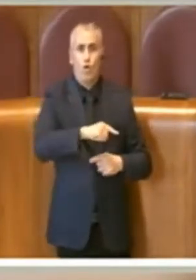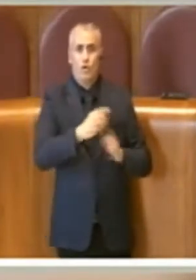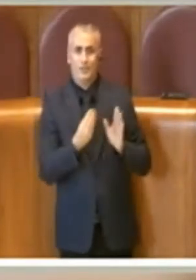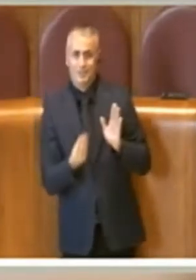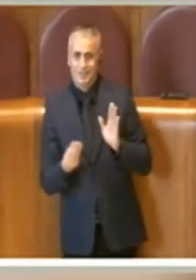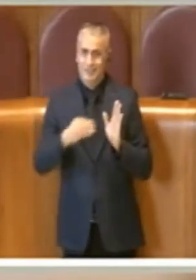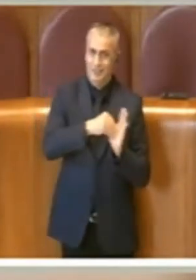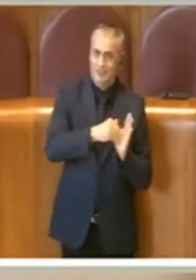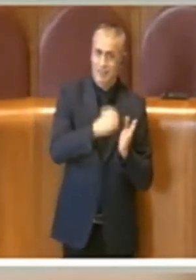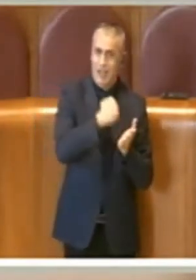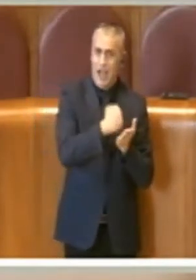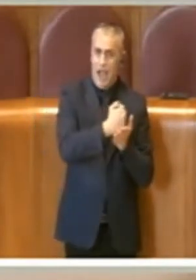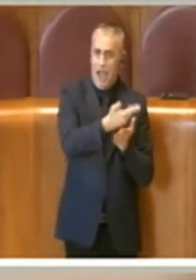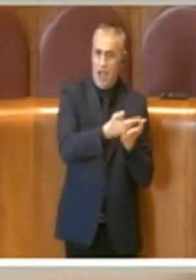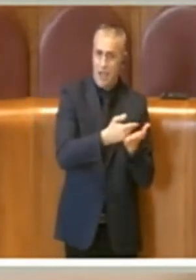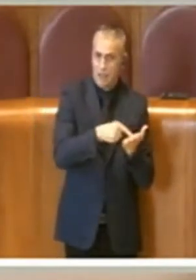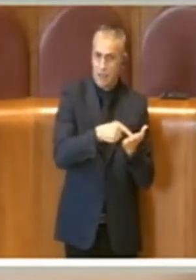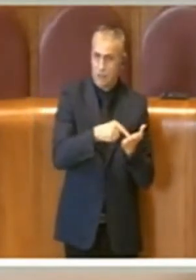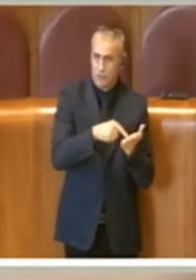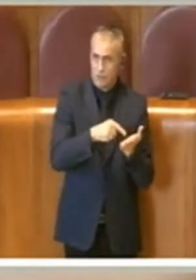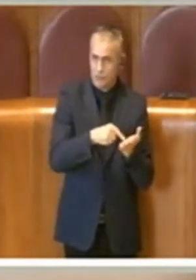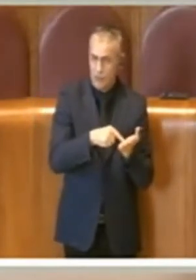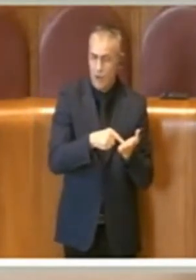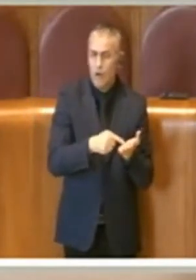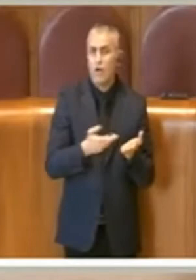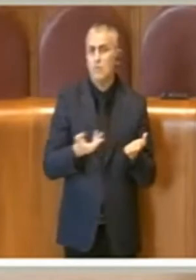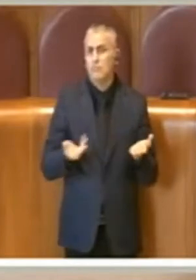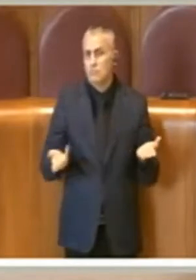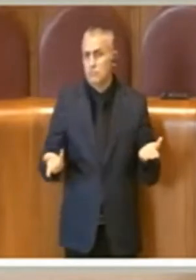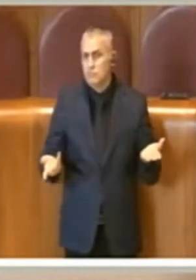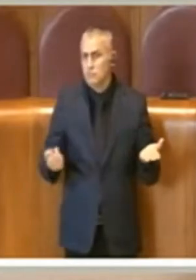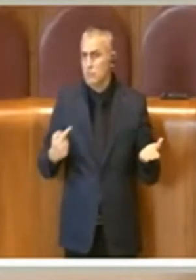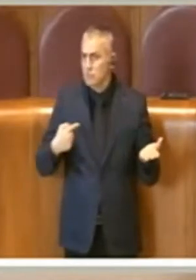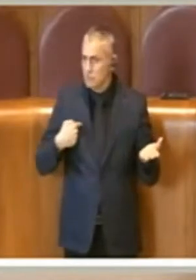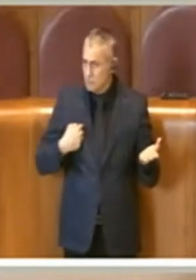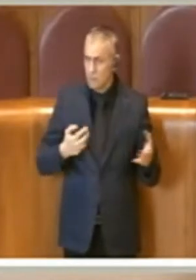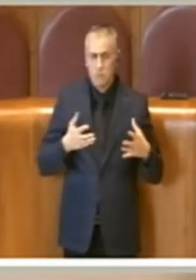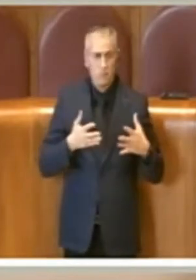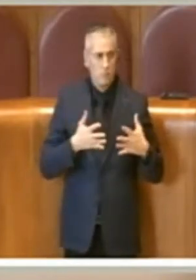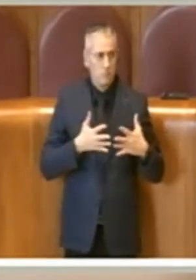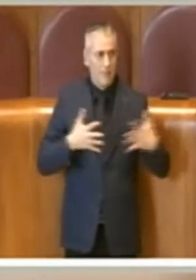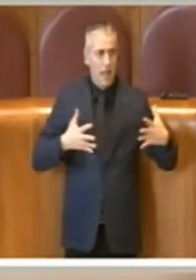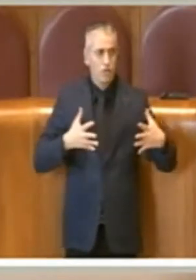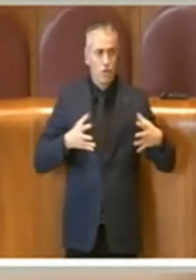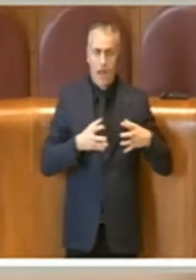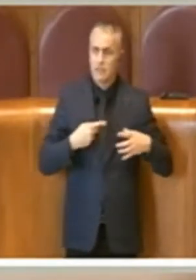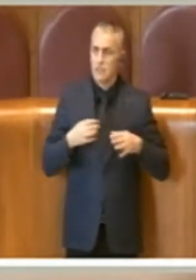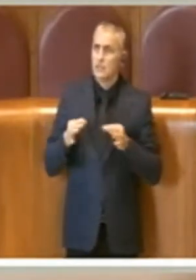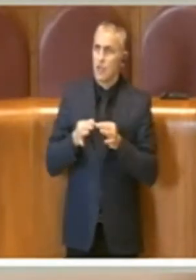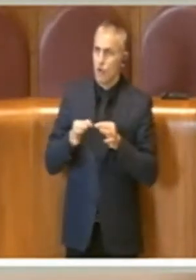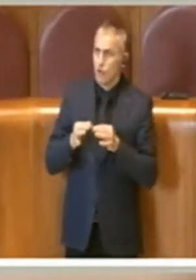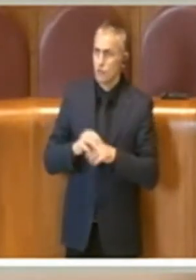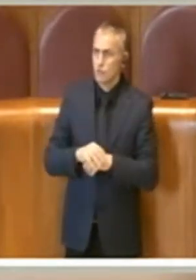nell'atto questa previsione sulla quale vorrei precisare che siamo assolutamente d'accordo.